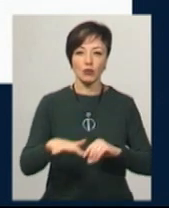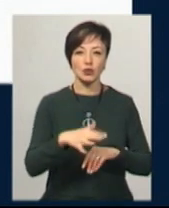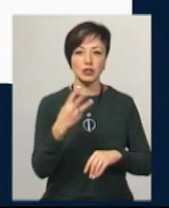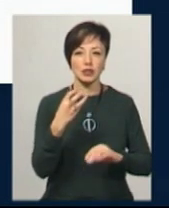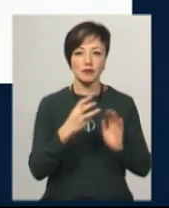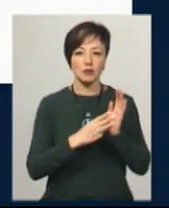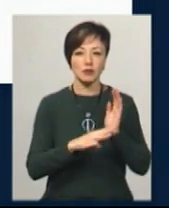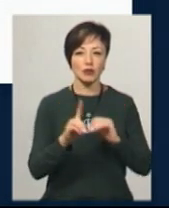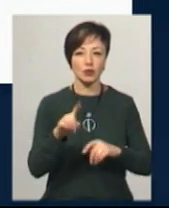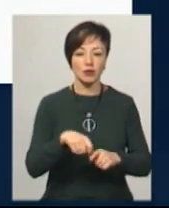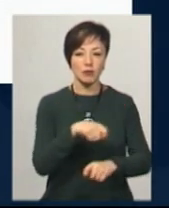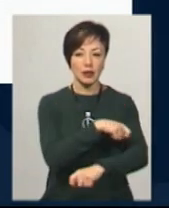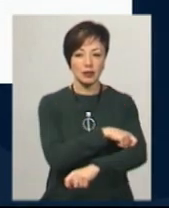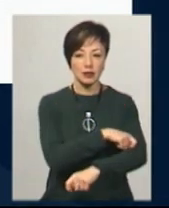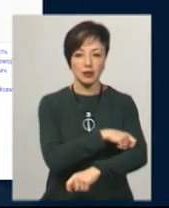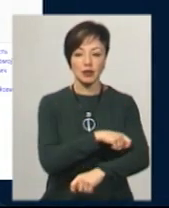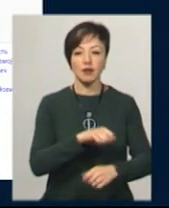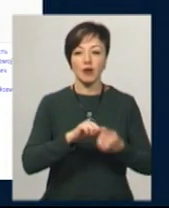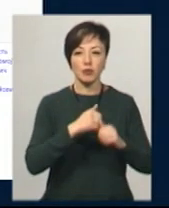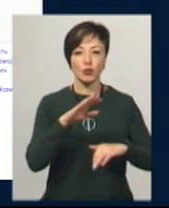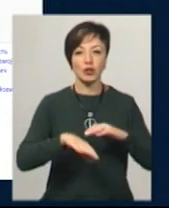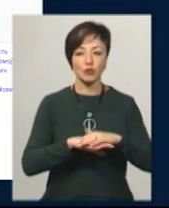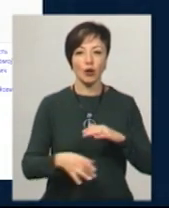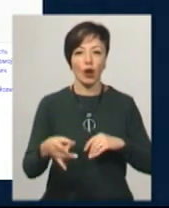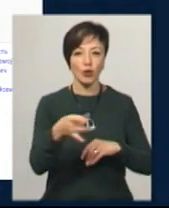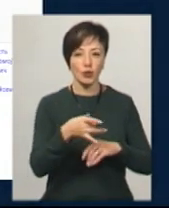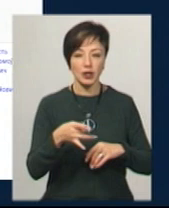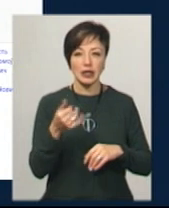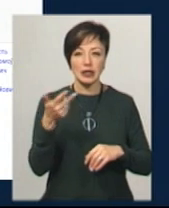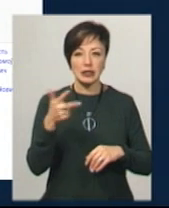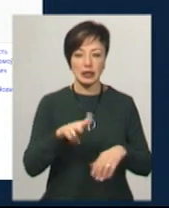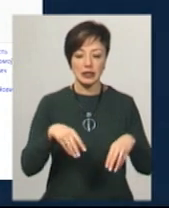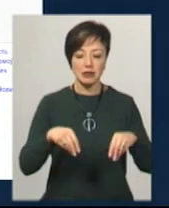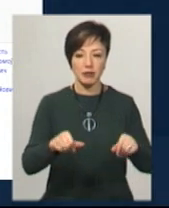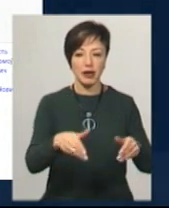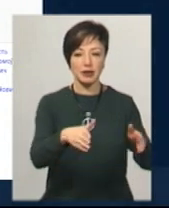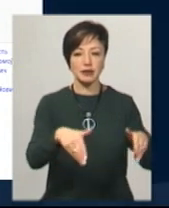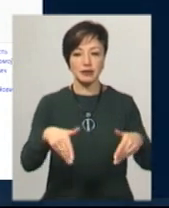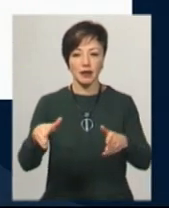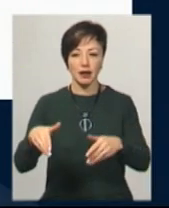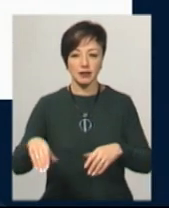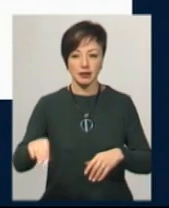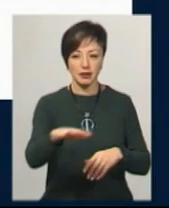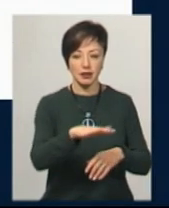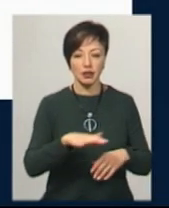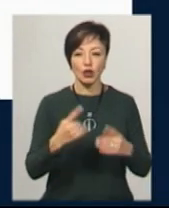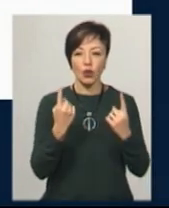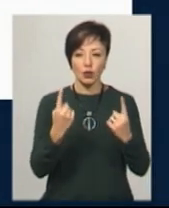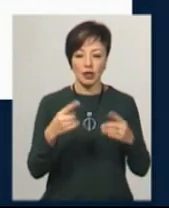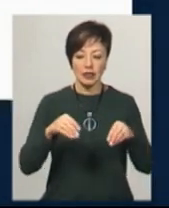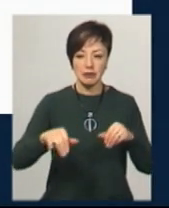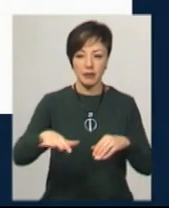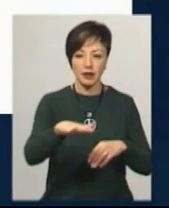381 квадратний метр у Кам'янець-Подільському районі та три земельні ділянки. Ще одна земельна ділянка та